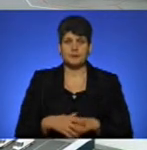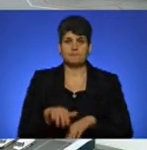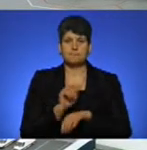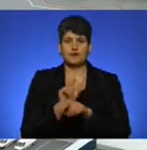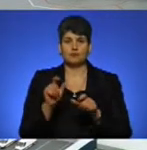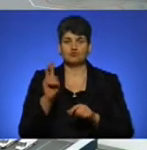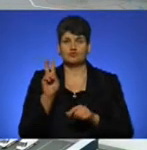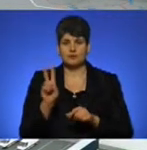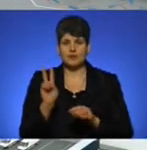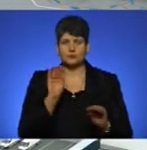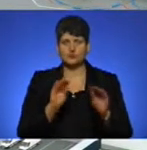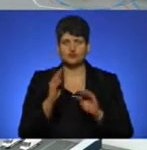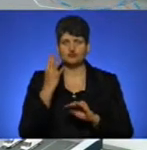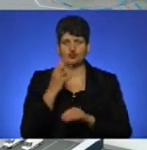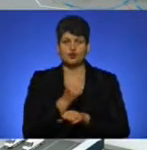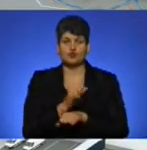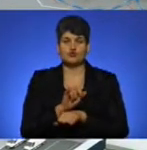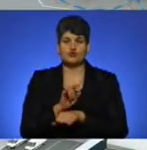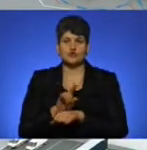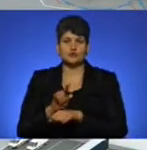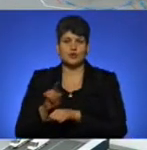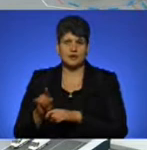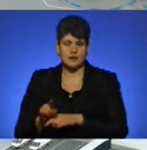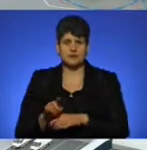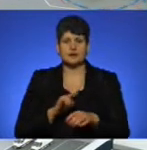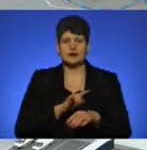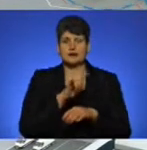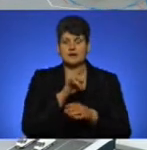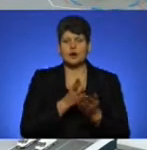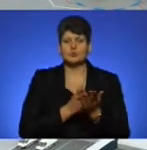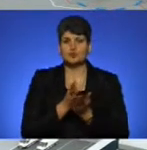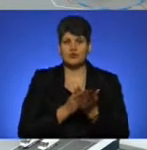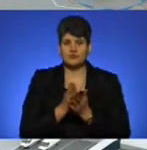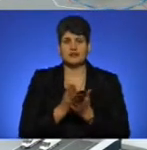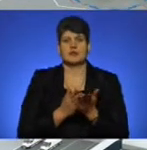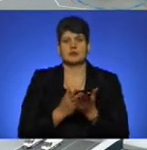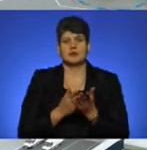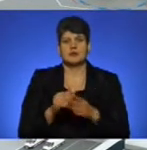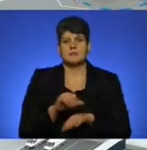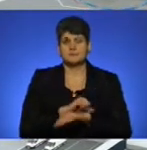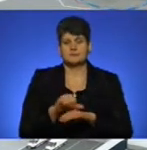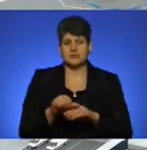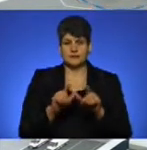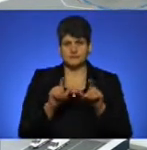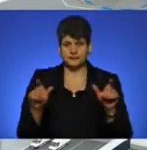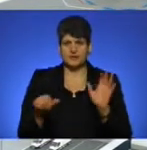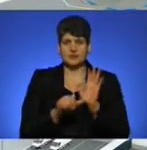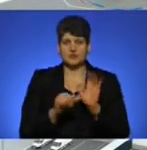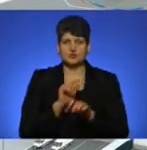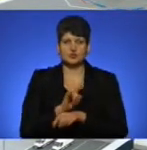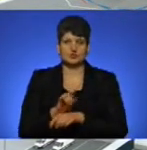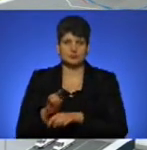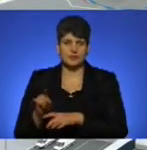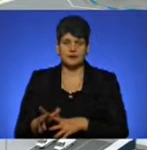з облаштуванням чотирьох стоянок повітряних суден для обслуговування митного терміналу, шести стоянок повітряних суден для